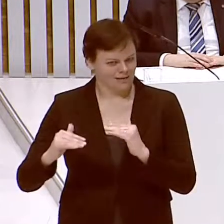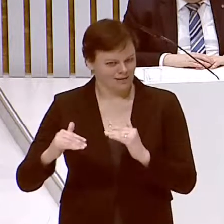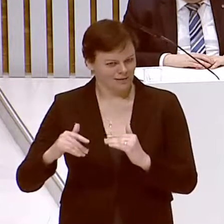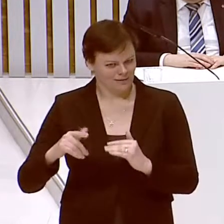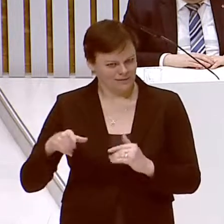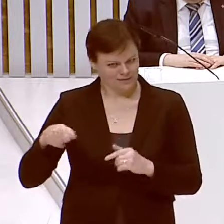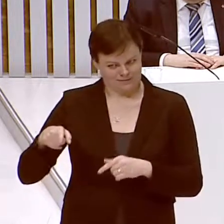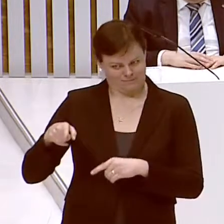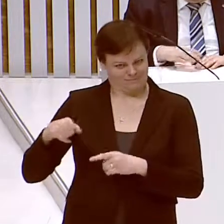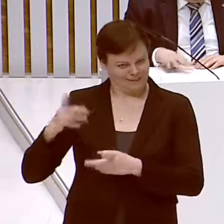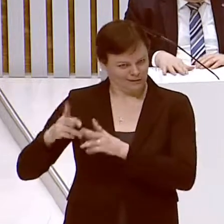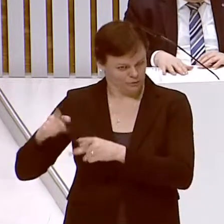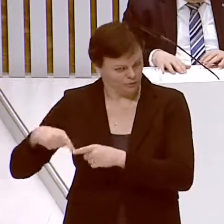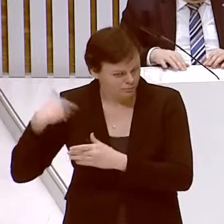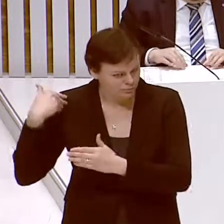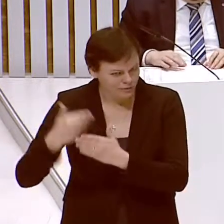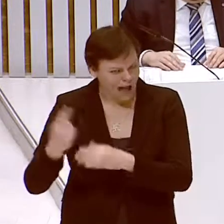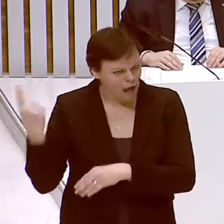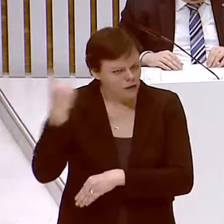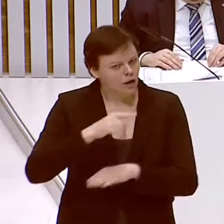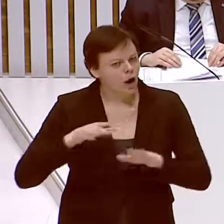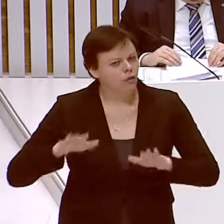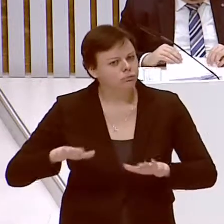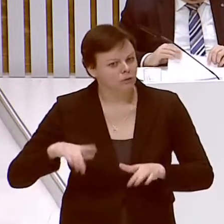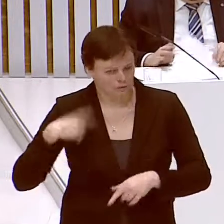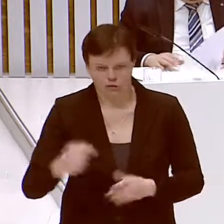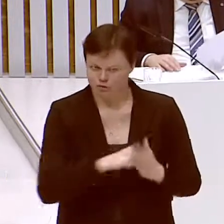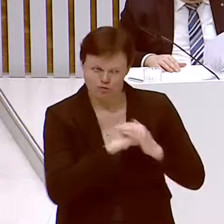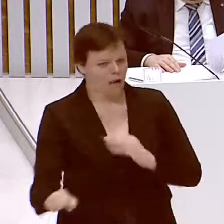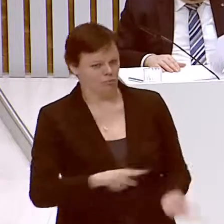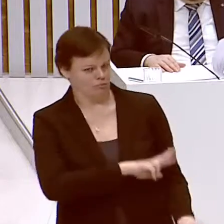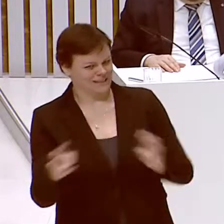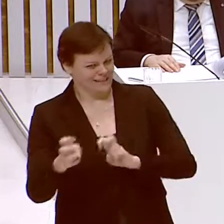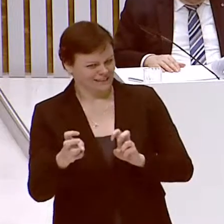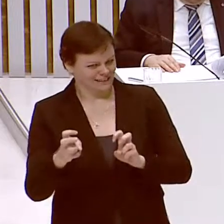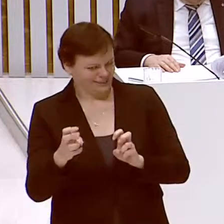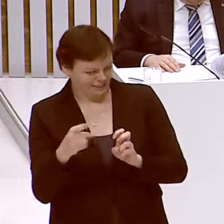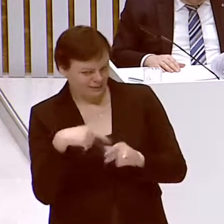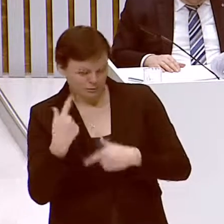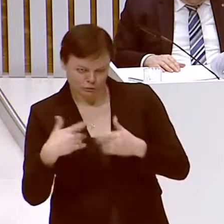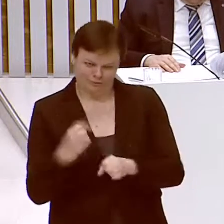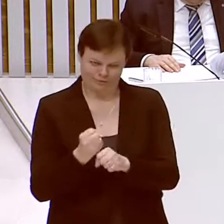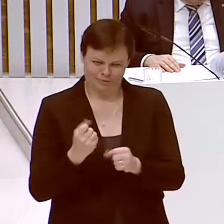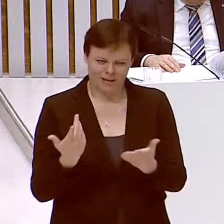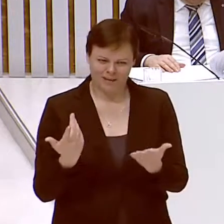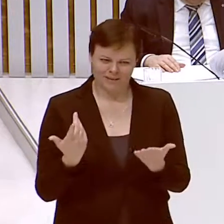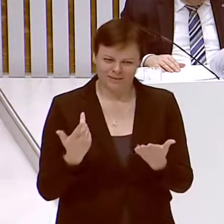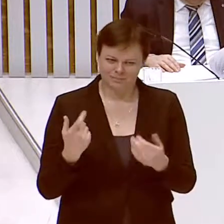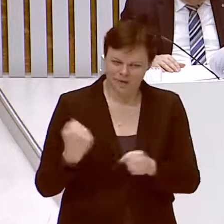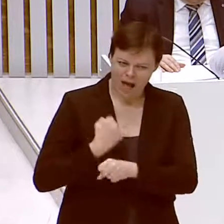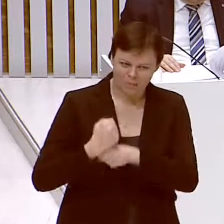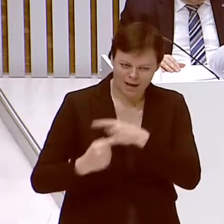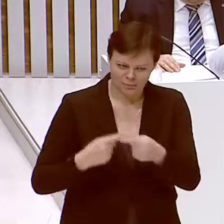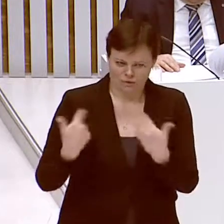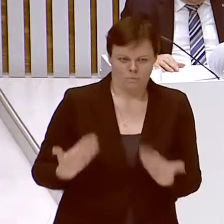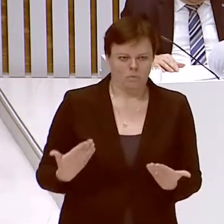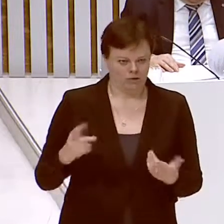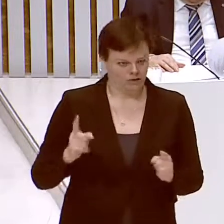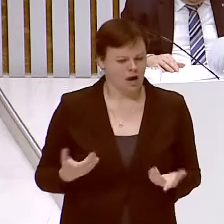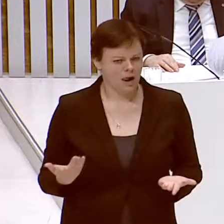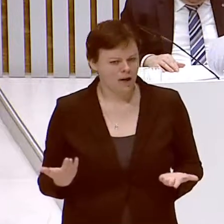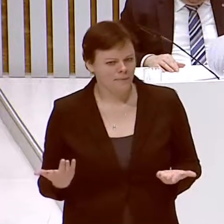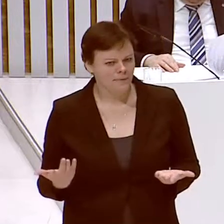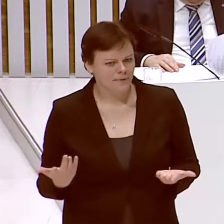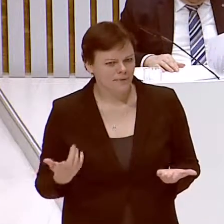Zeit und wir sollen es in kürzester Zeit wieder richten und bearbeiten. So geht man mit der Opposition nicht um und so geht man